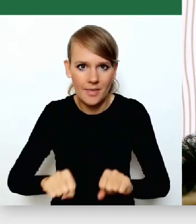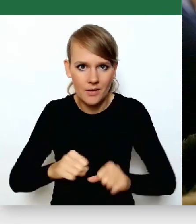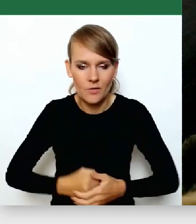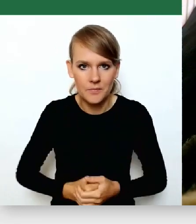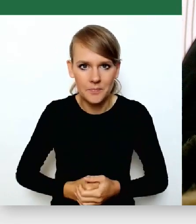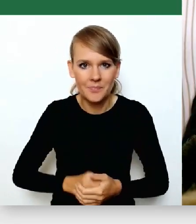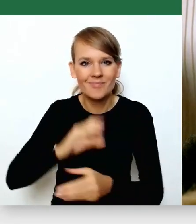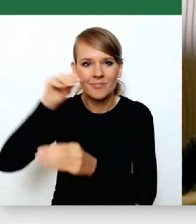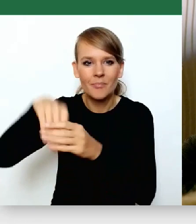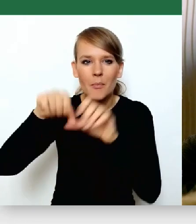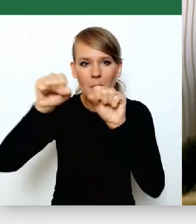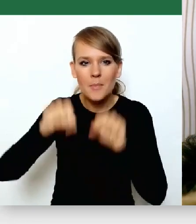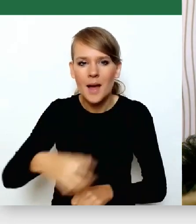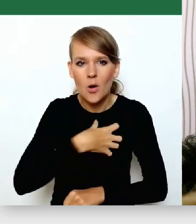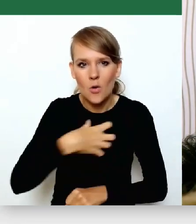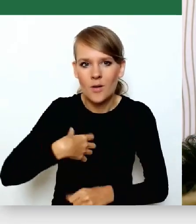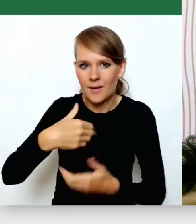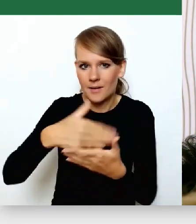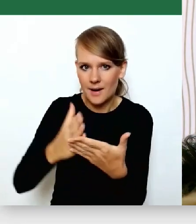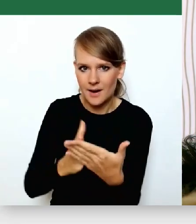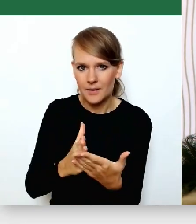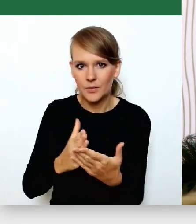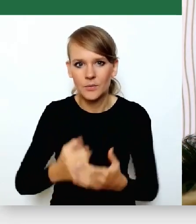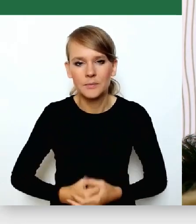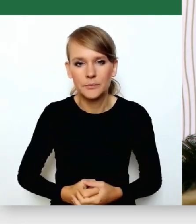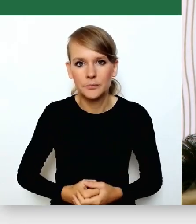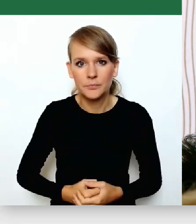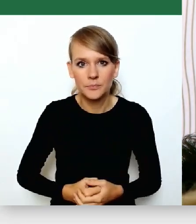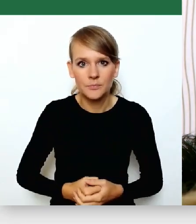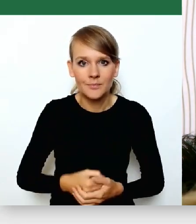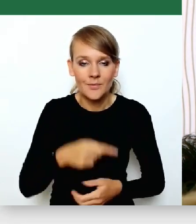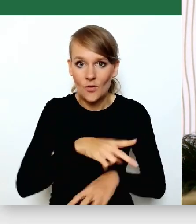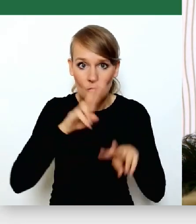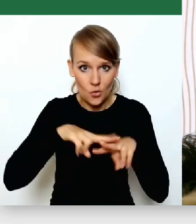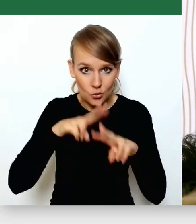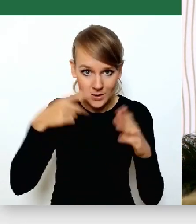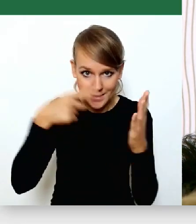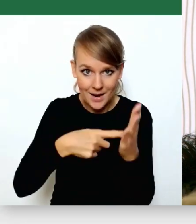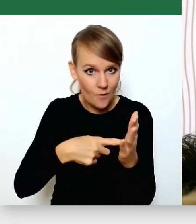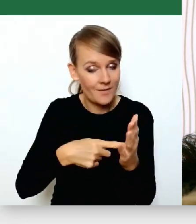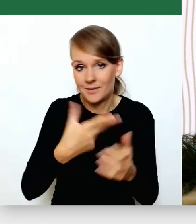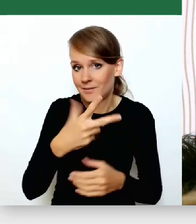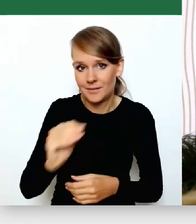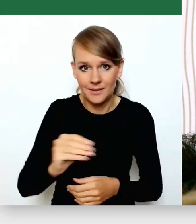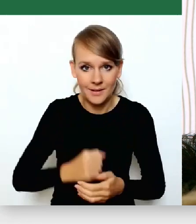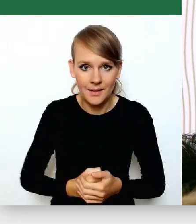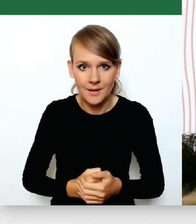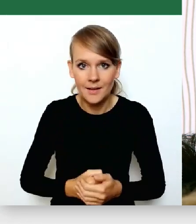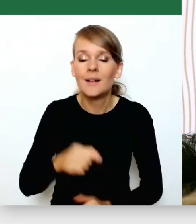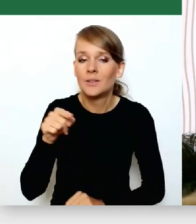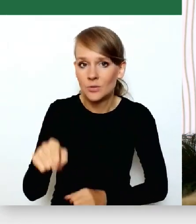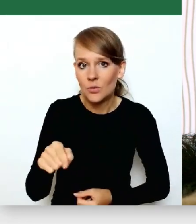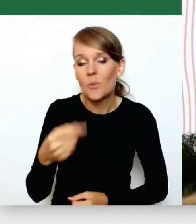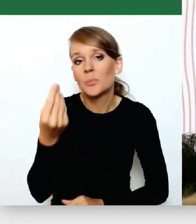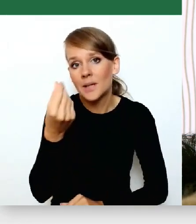Gospodarstwa Krajowego. To nie są fundusze celowe, to nie jest sektor. To są takie pieniądze